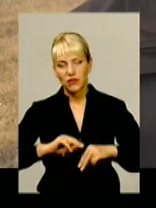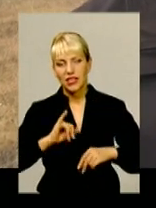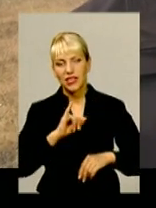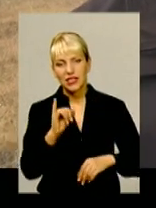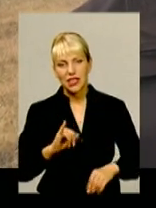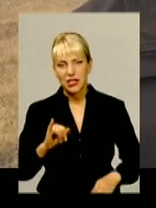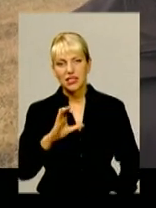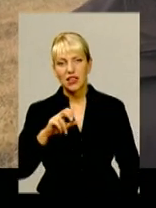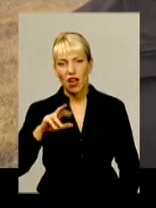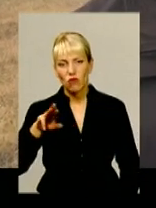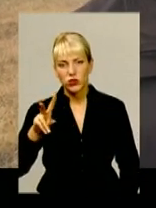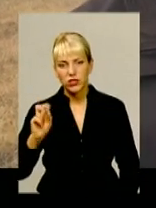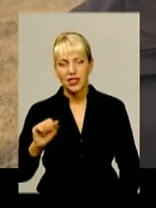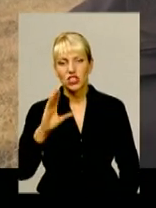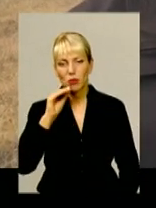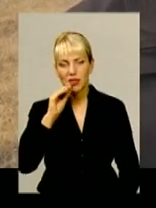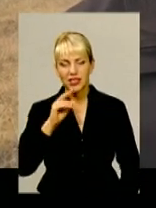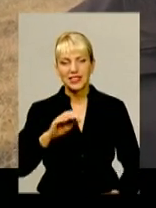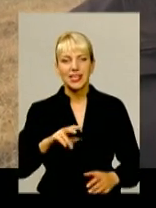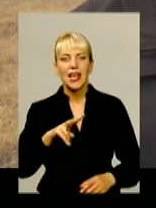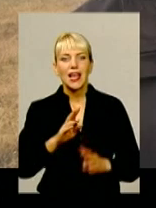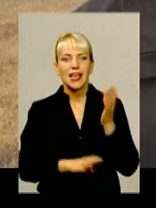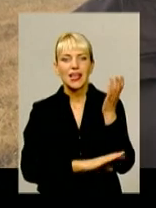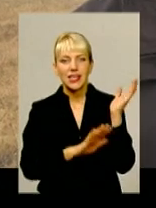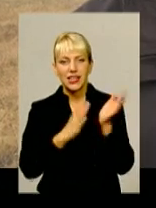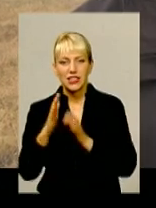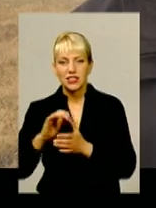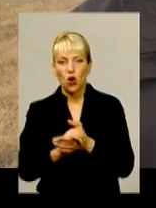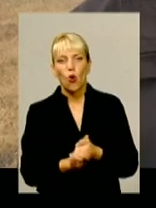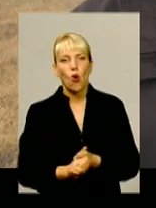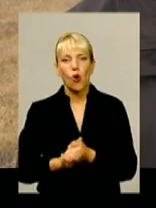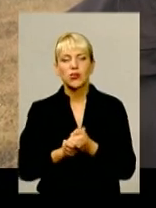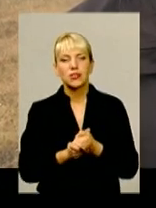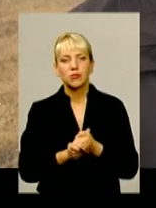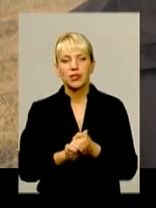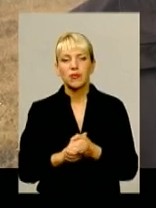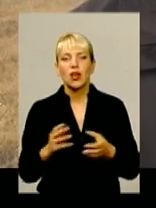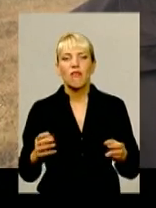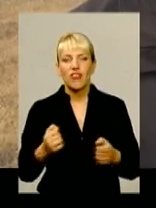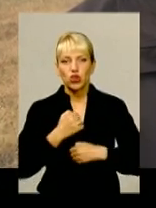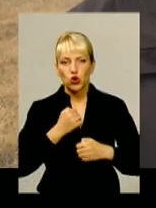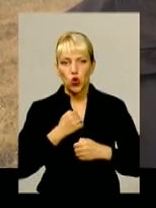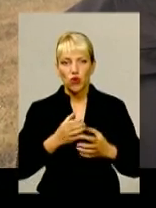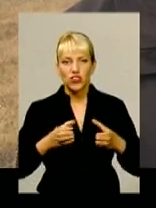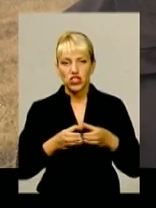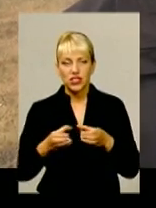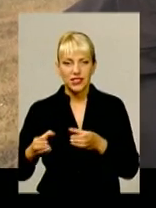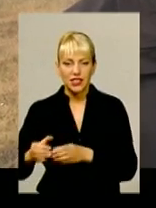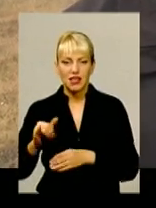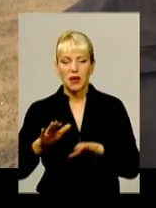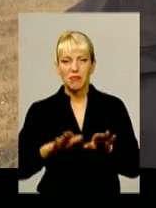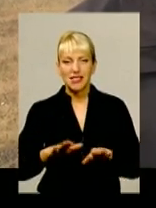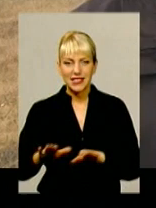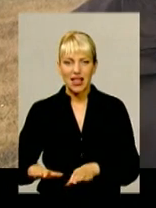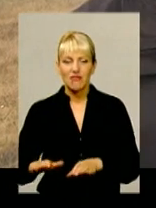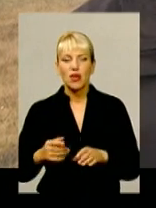Яславського, Славутського, Шепетівського лісгоспів, пожежні розрахунки військових частин та місцевої пожежної охорони.